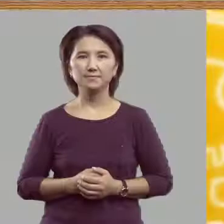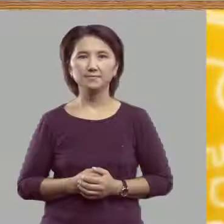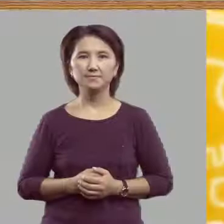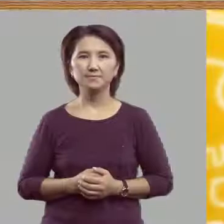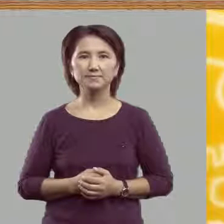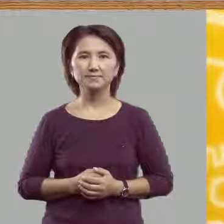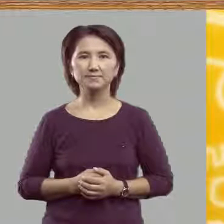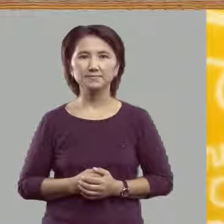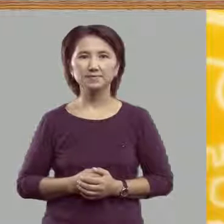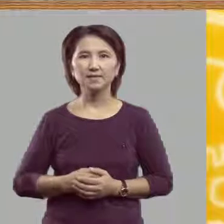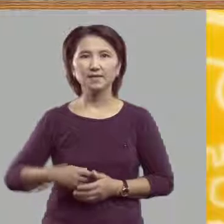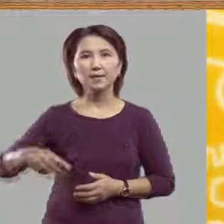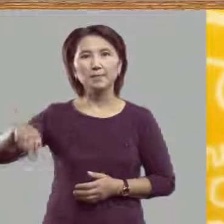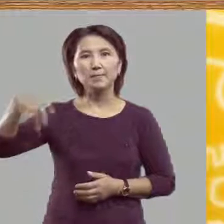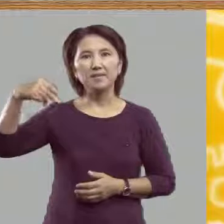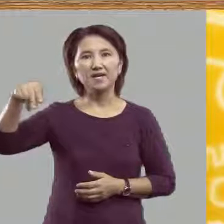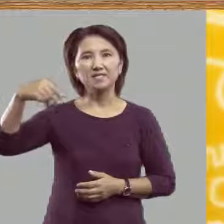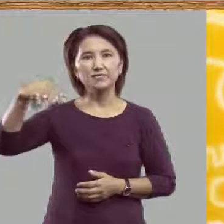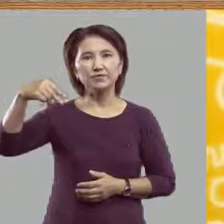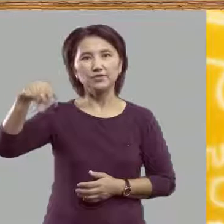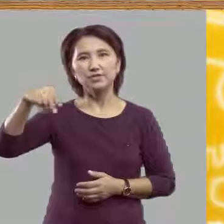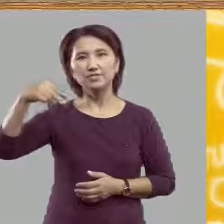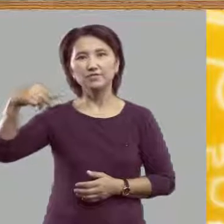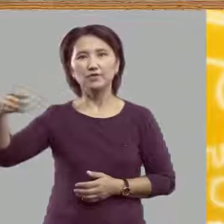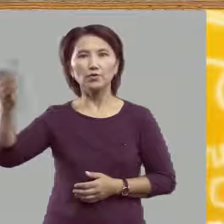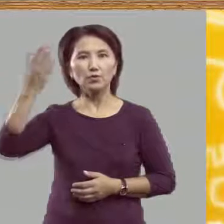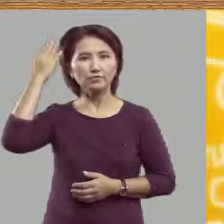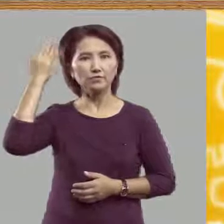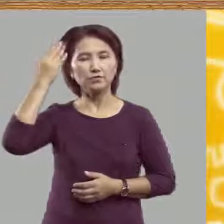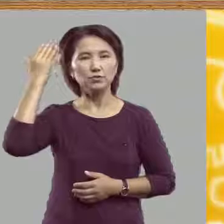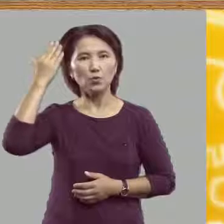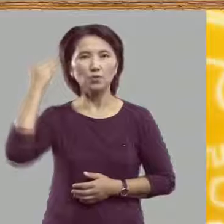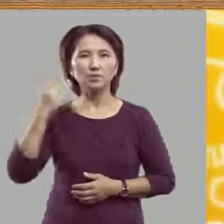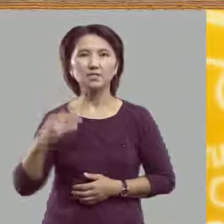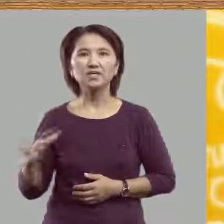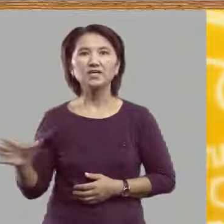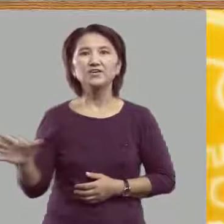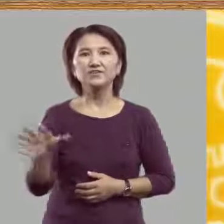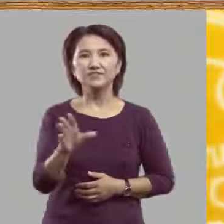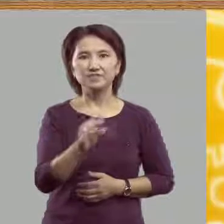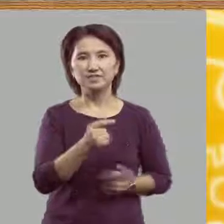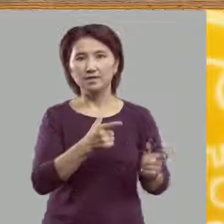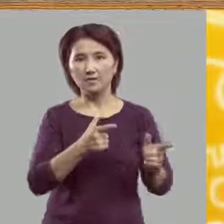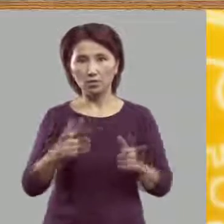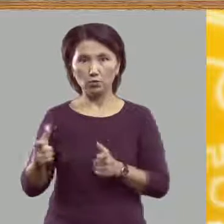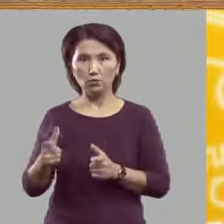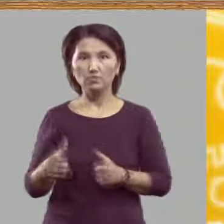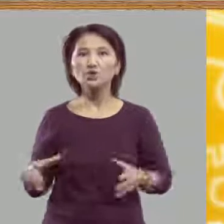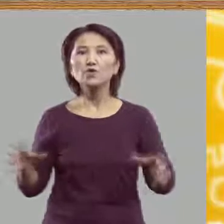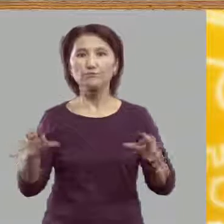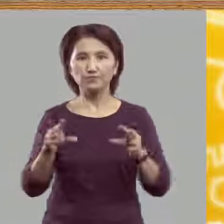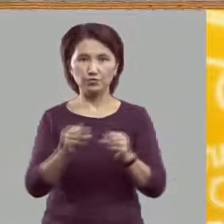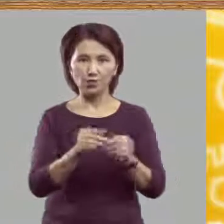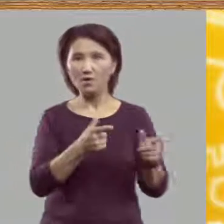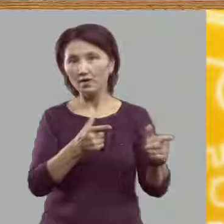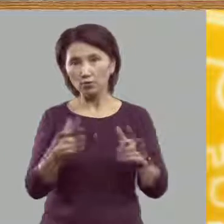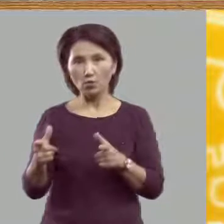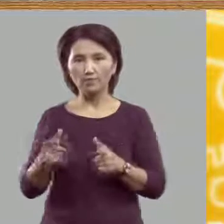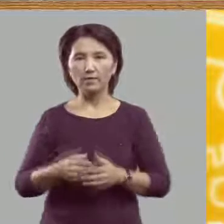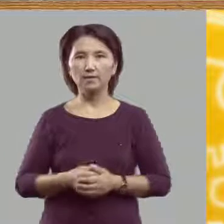ЗВОНОК Прозвенел звонок веселый. Все готовы? Все готово!